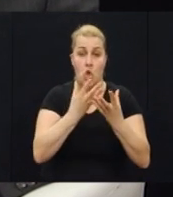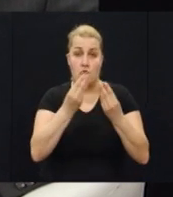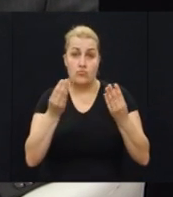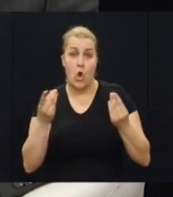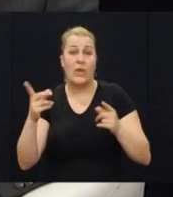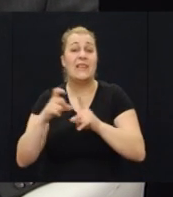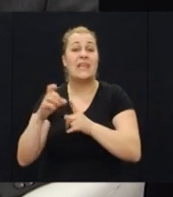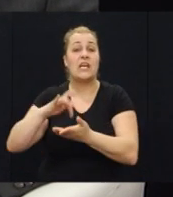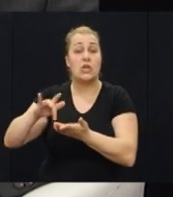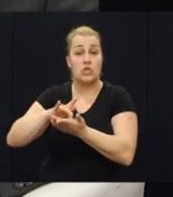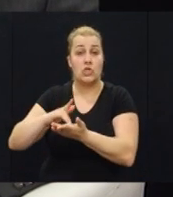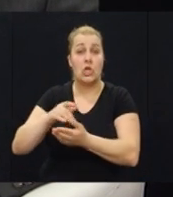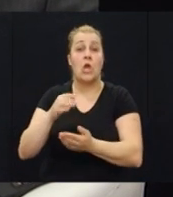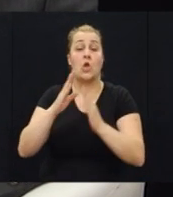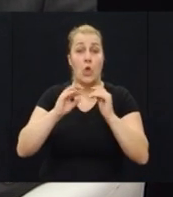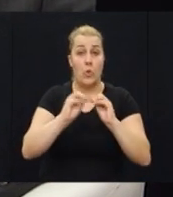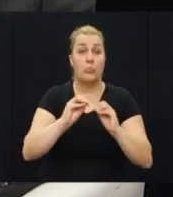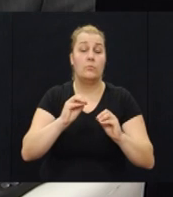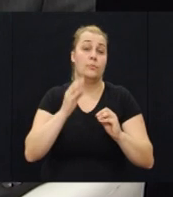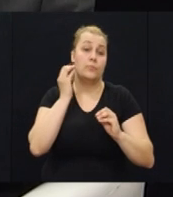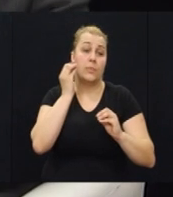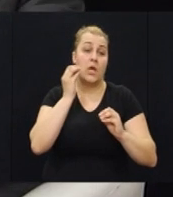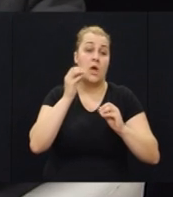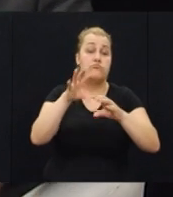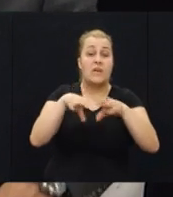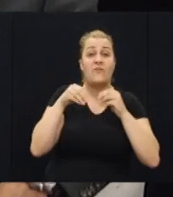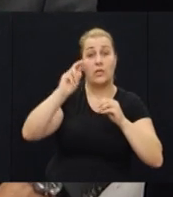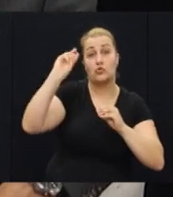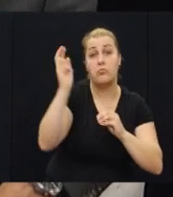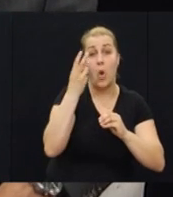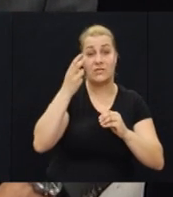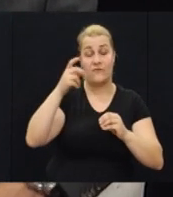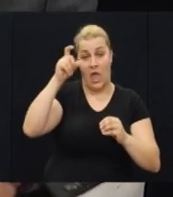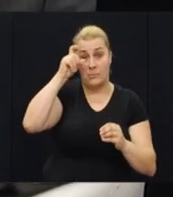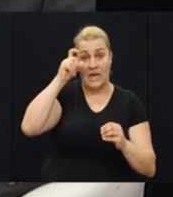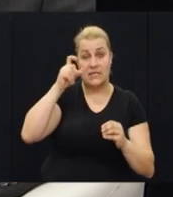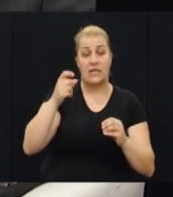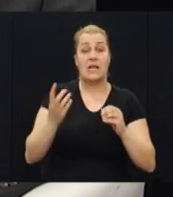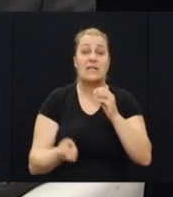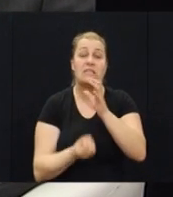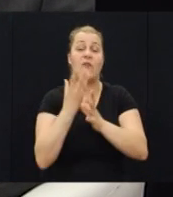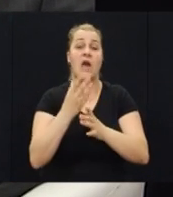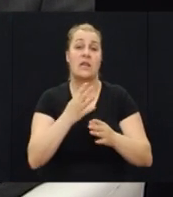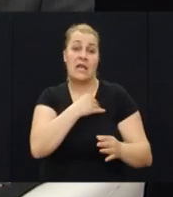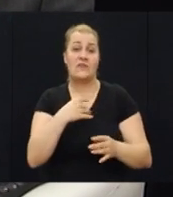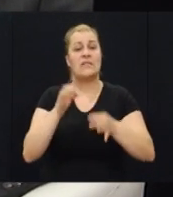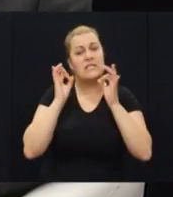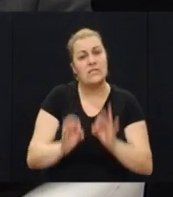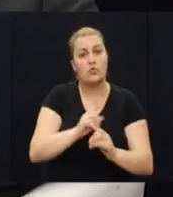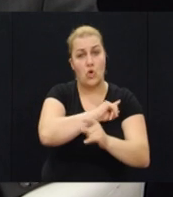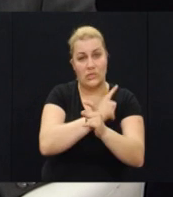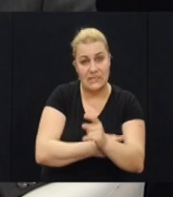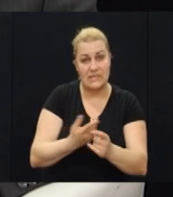mnogi drnički domoljubi prihvatili su poziv prvo hrvatsko presjednjica. Presjednjika uključili se u pripreme za stvaranje hrvatskih sigurnosti i snaga.